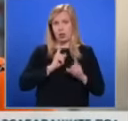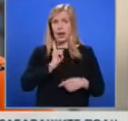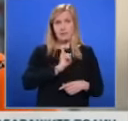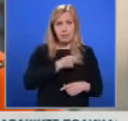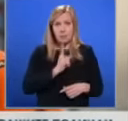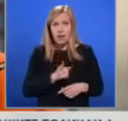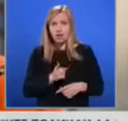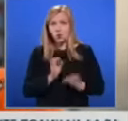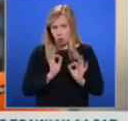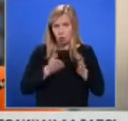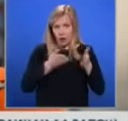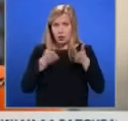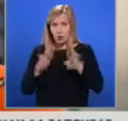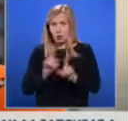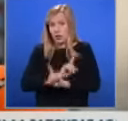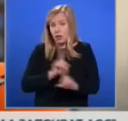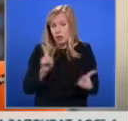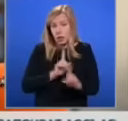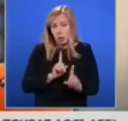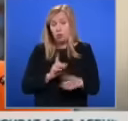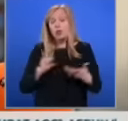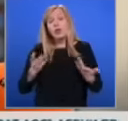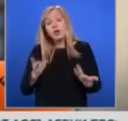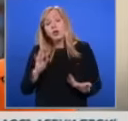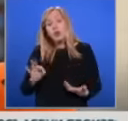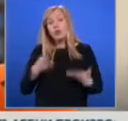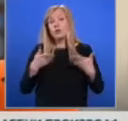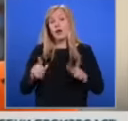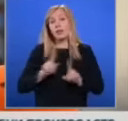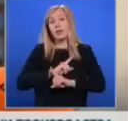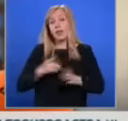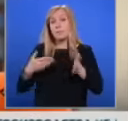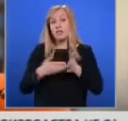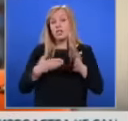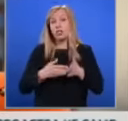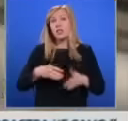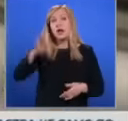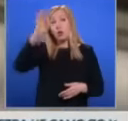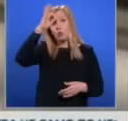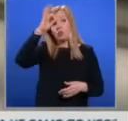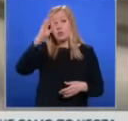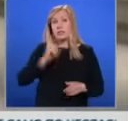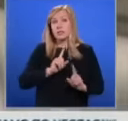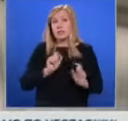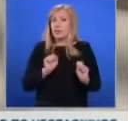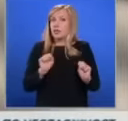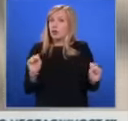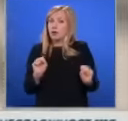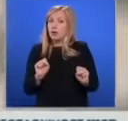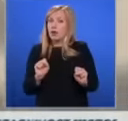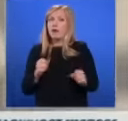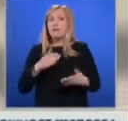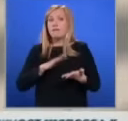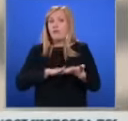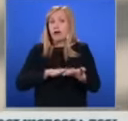разказ и по разказа на съучениците. Но това не е причина децата да не се страхуват. Самия факт, че той